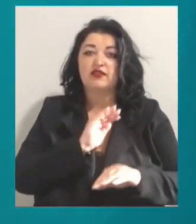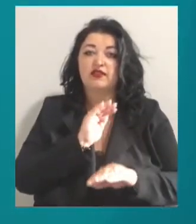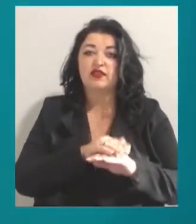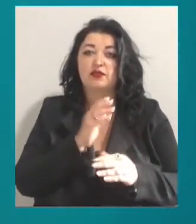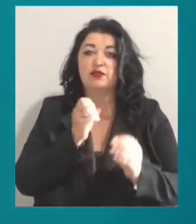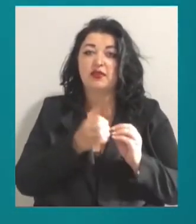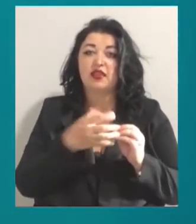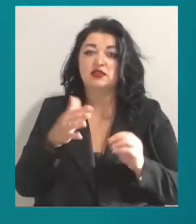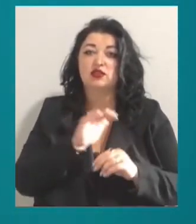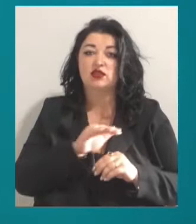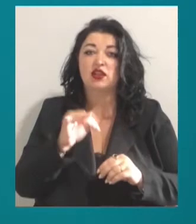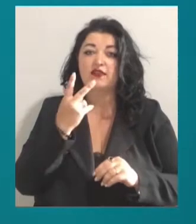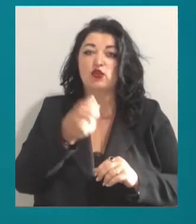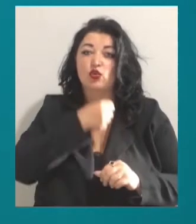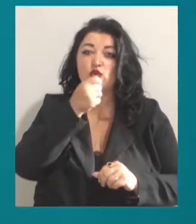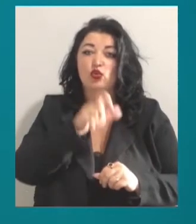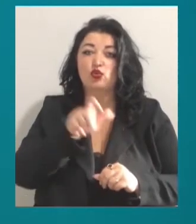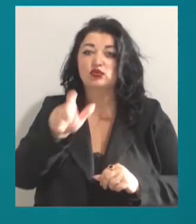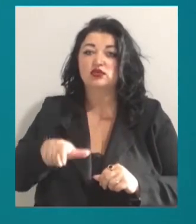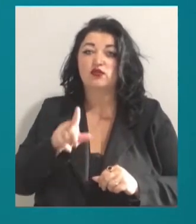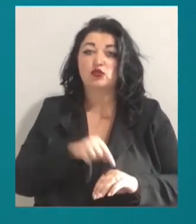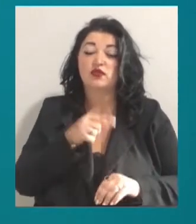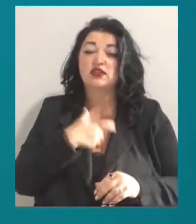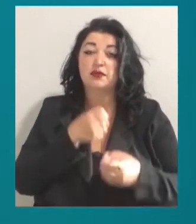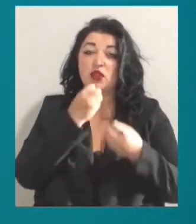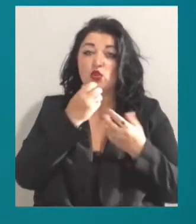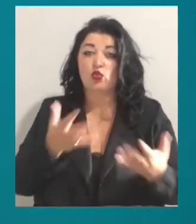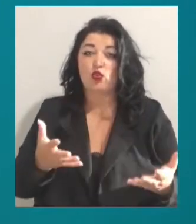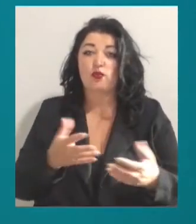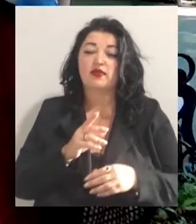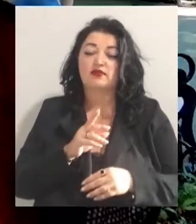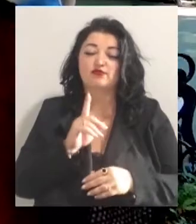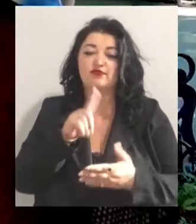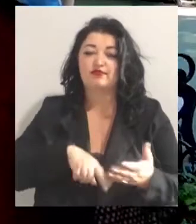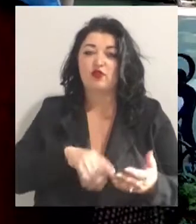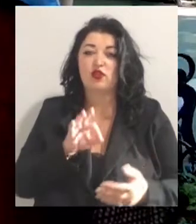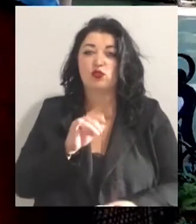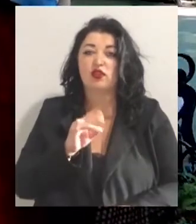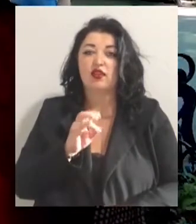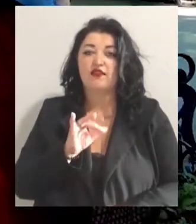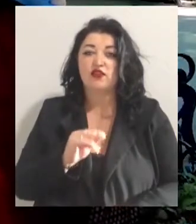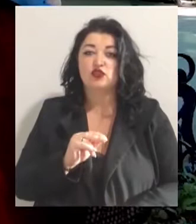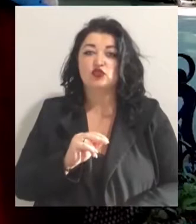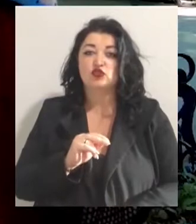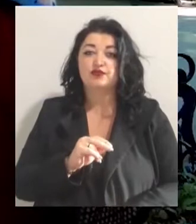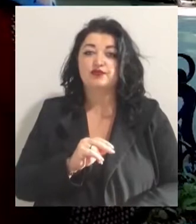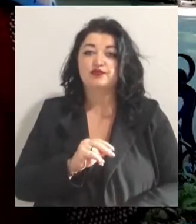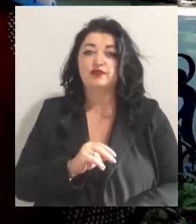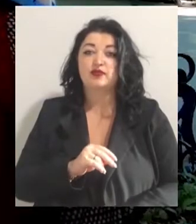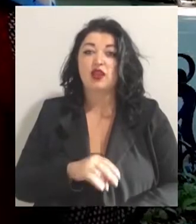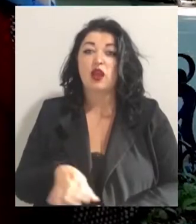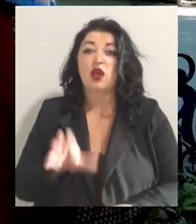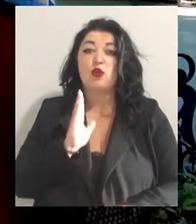15 дітей та двоє дорослих. Вони почувають себе добре, запевнила Олена Буйневич. Діти і співробітники будуть